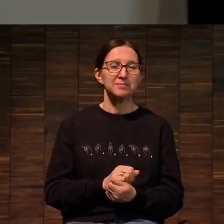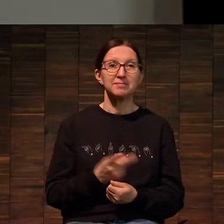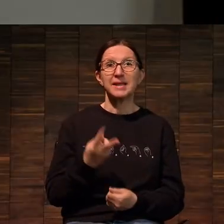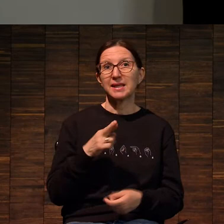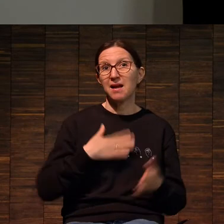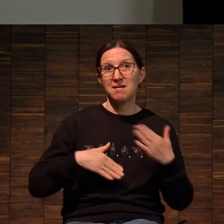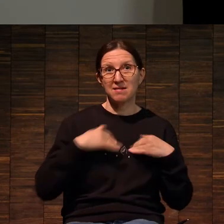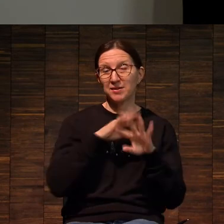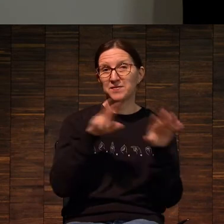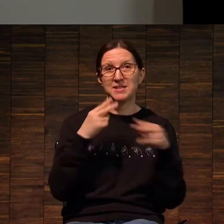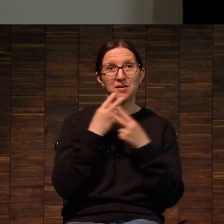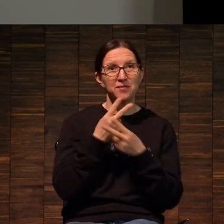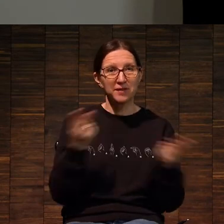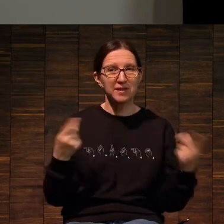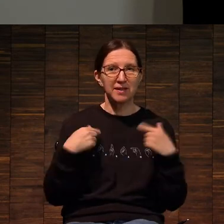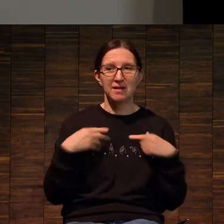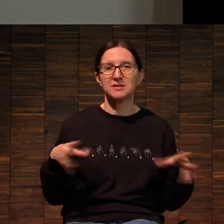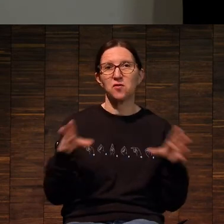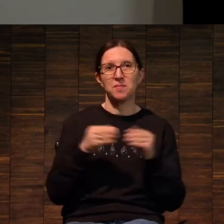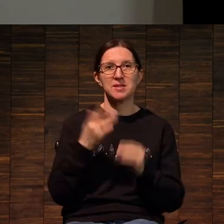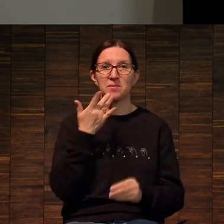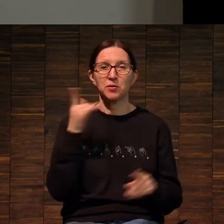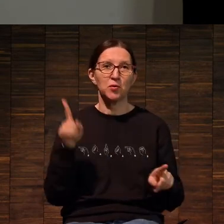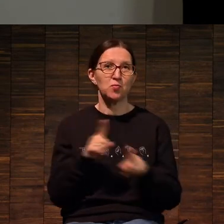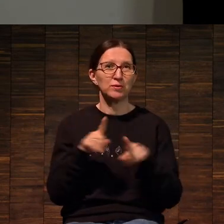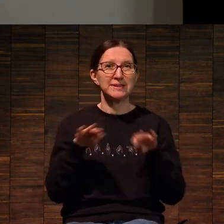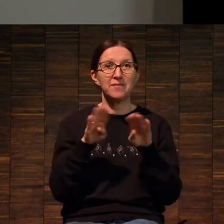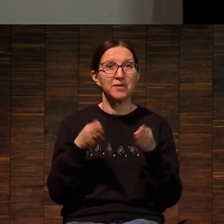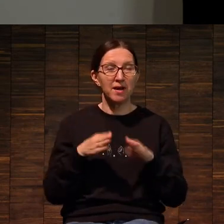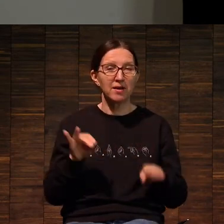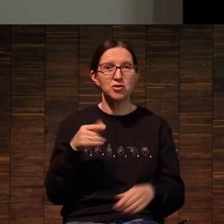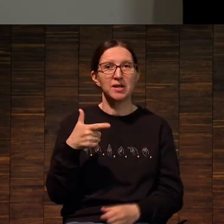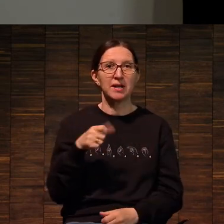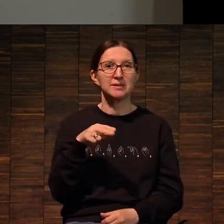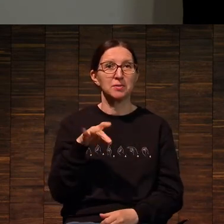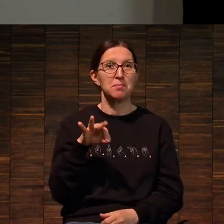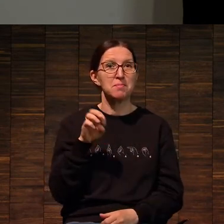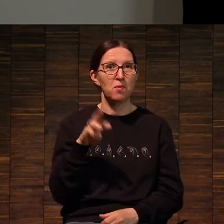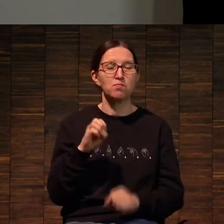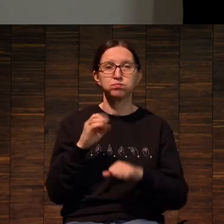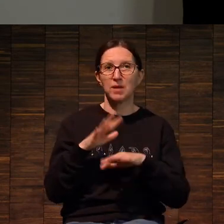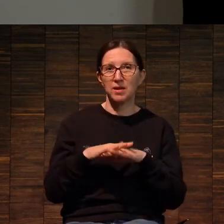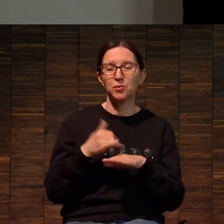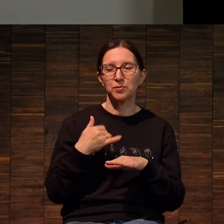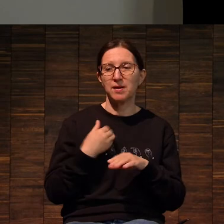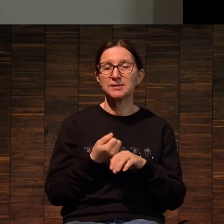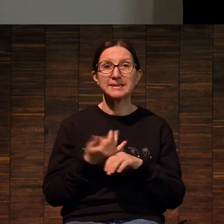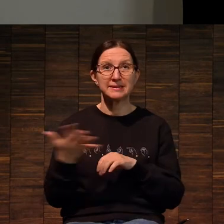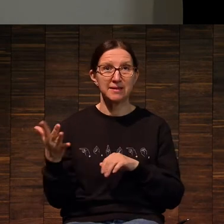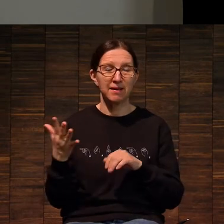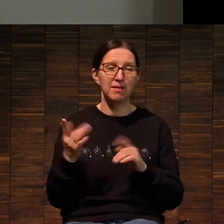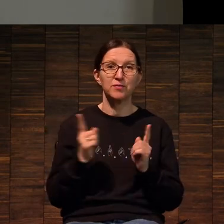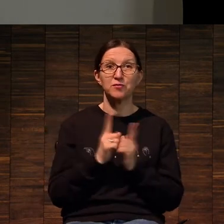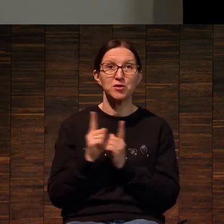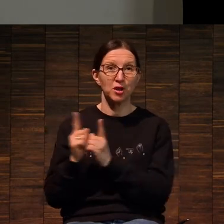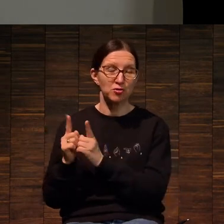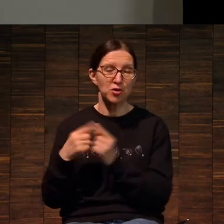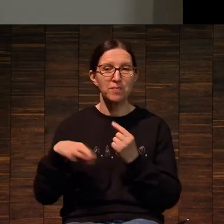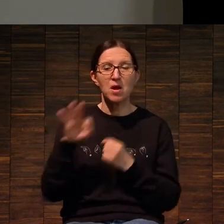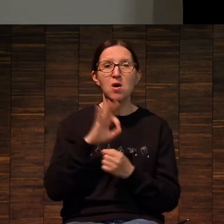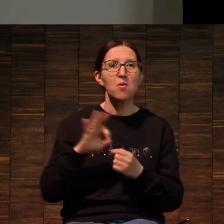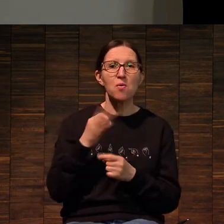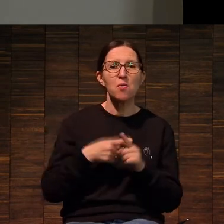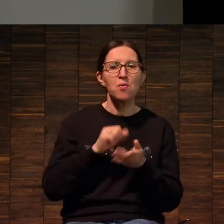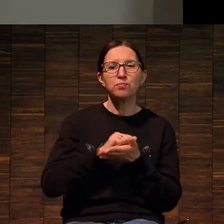Я рада вас видеть на совместном лектории «Музей Гараж» и «Газпромбанка». У нас цикл встреч, уже пяти встреч про